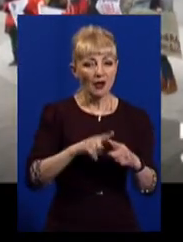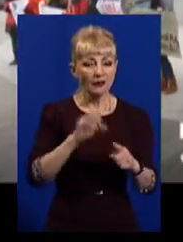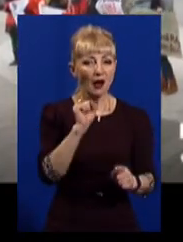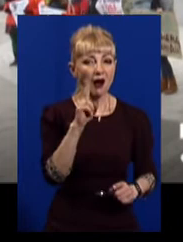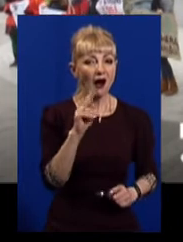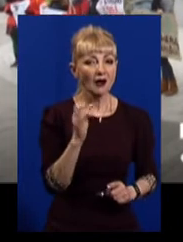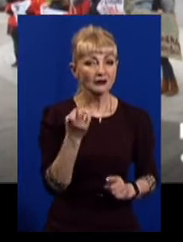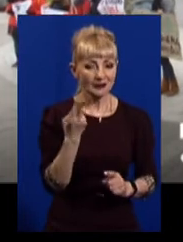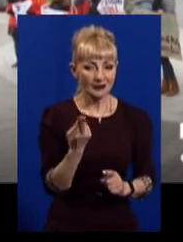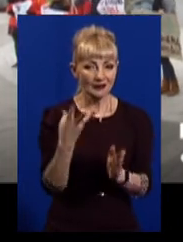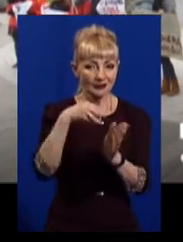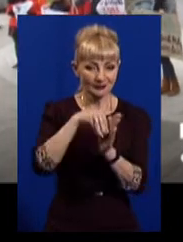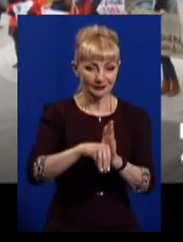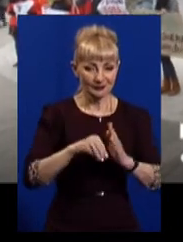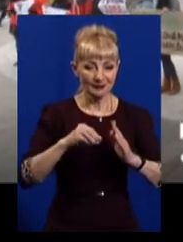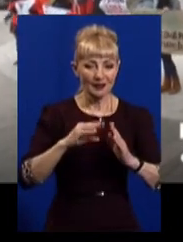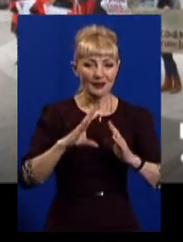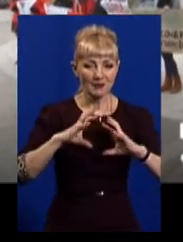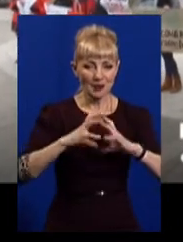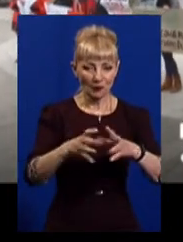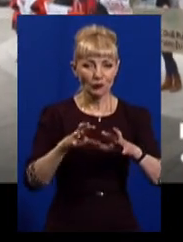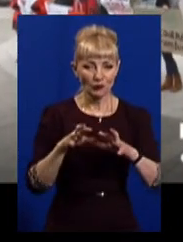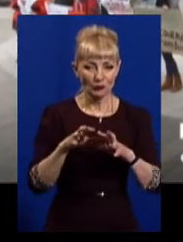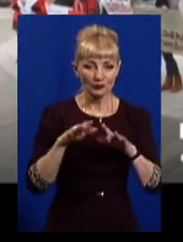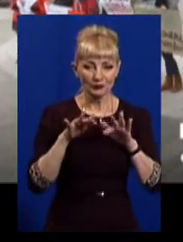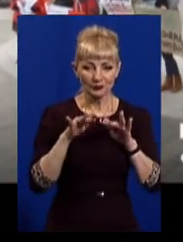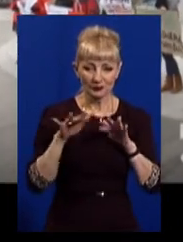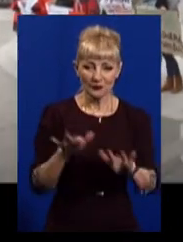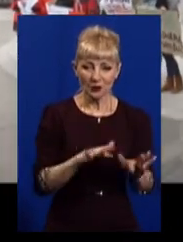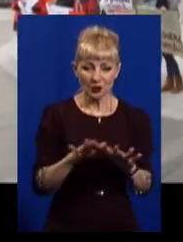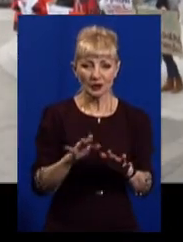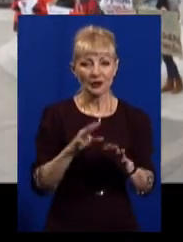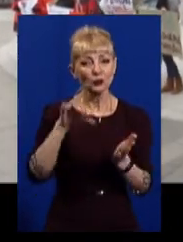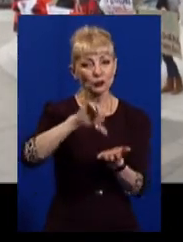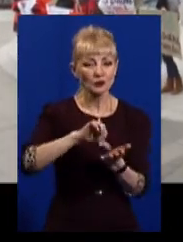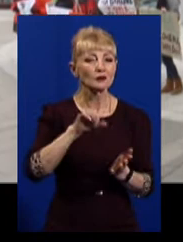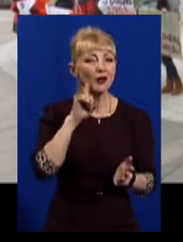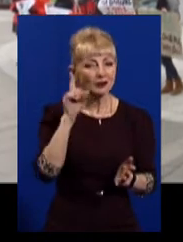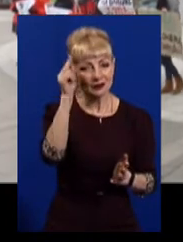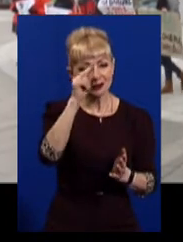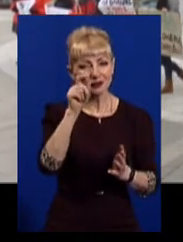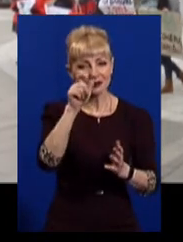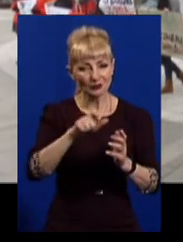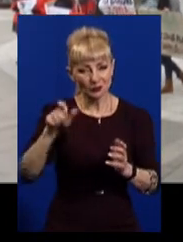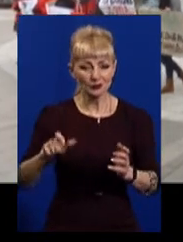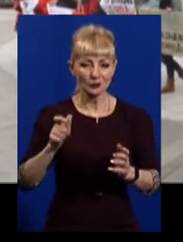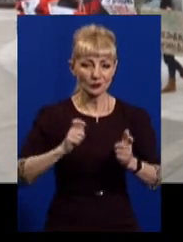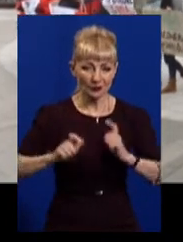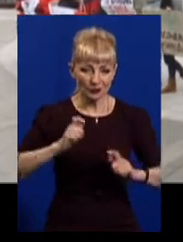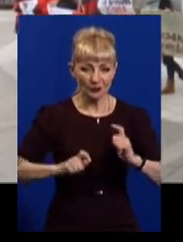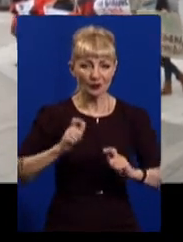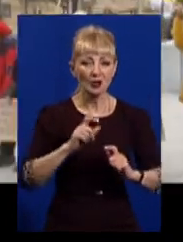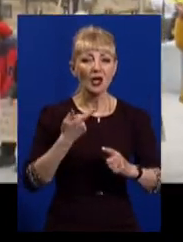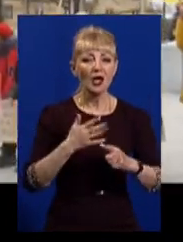Всесвітнього молодіжного руху, в якому беруть участь школярі, студенти, тобто молодь, а також дорослі. Нашому поколінню жити у цьому майбутньому.